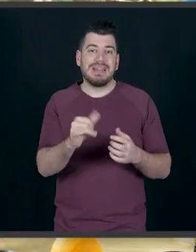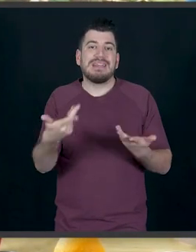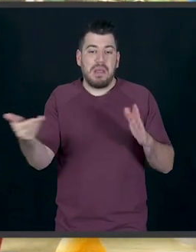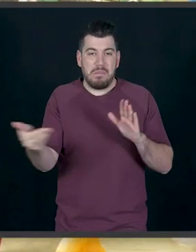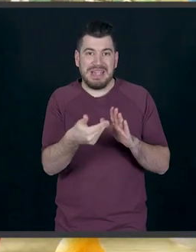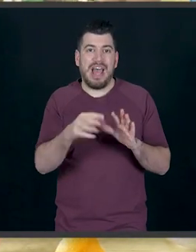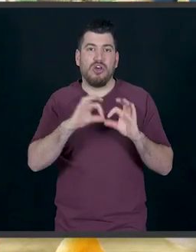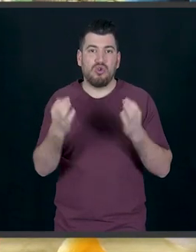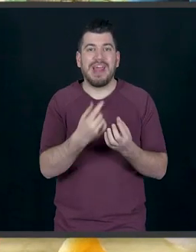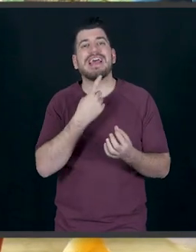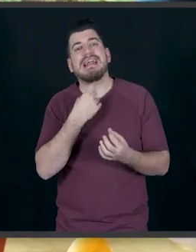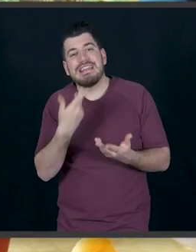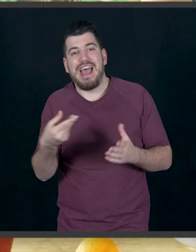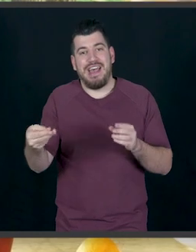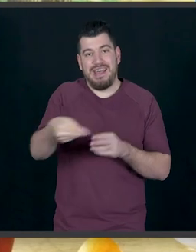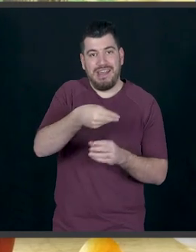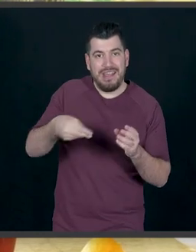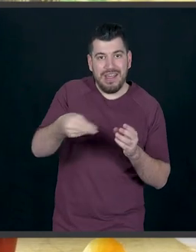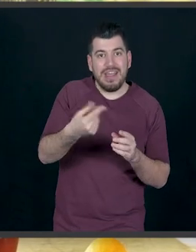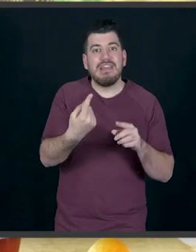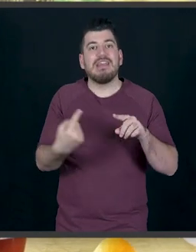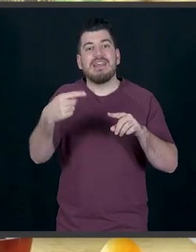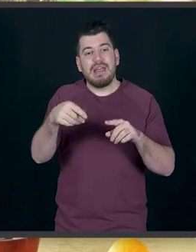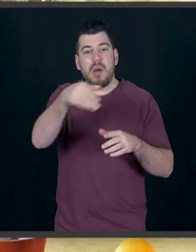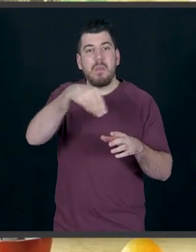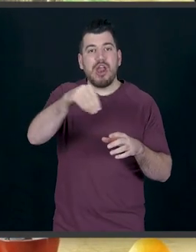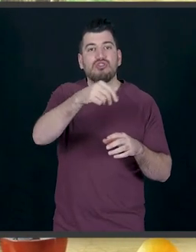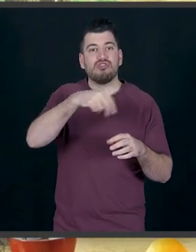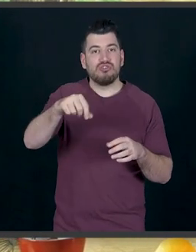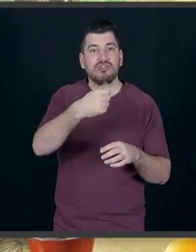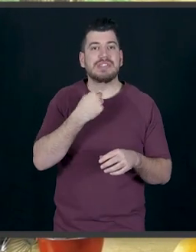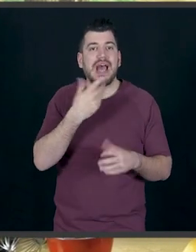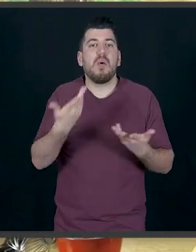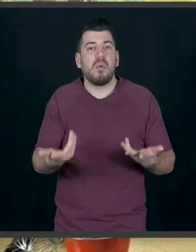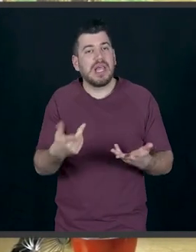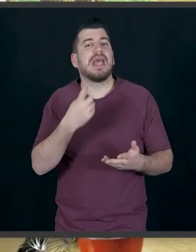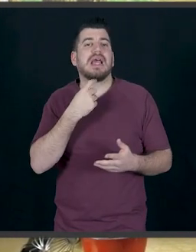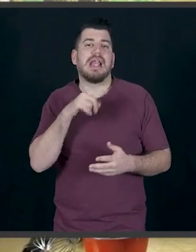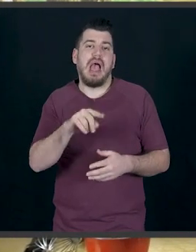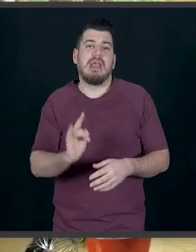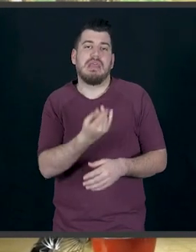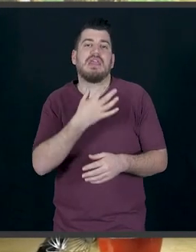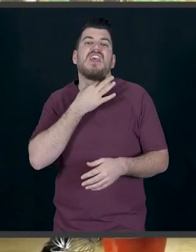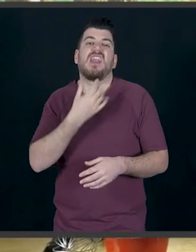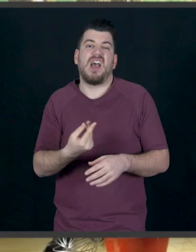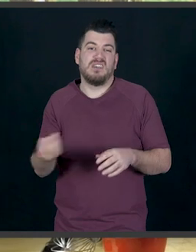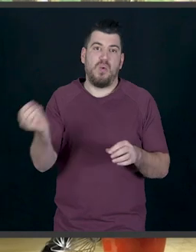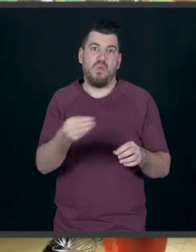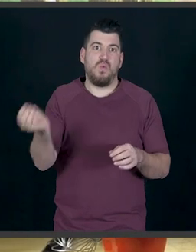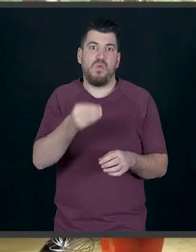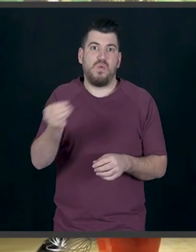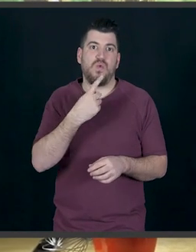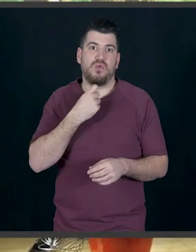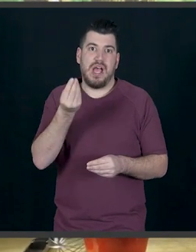με μια γλυκιά γέμιση ή ρίχνουμε από πάνω ζάχαρη, οπότε τη γλυκύτητα που χρειαζόμαστε στο τέλος την παίρνουμε από τα υλικά που θα